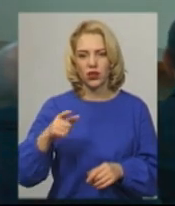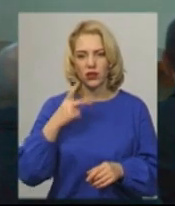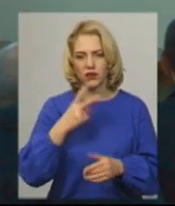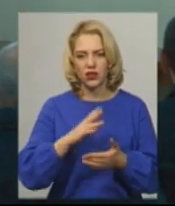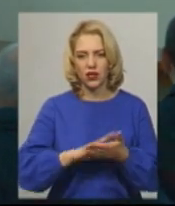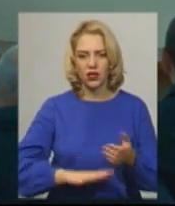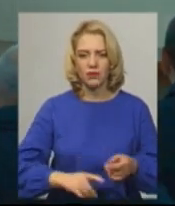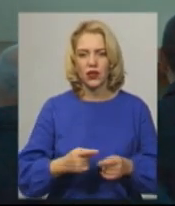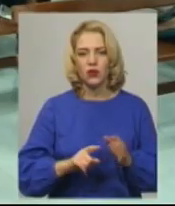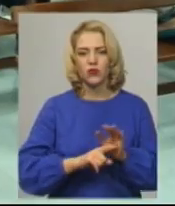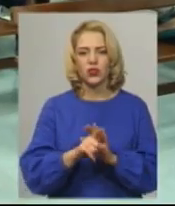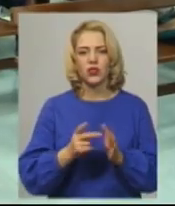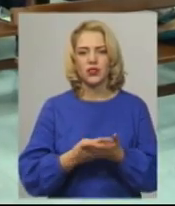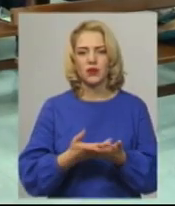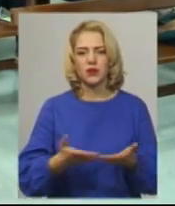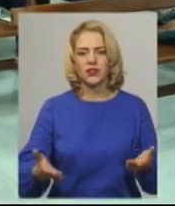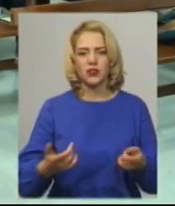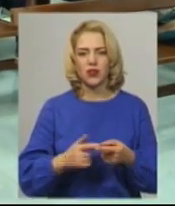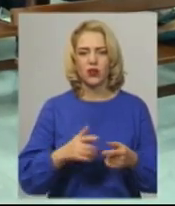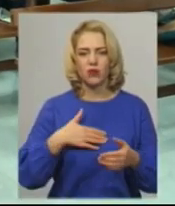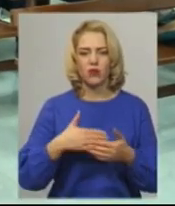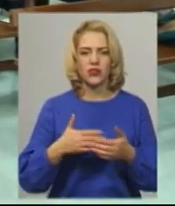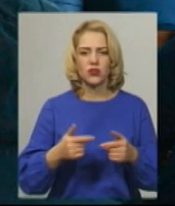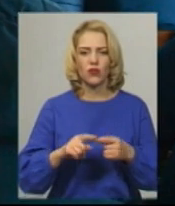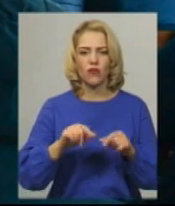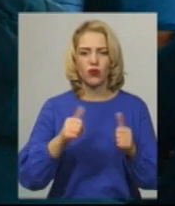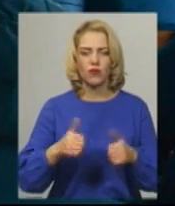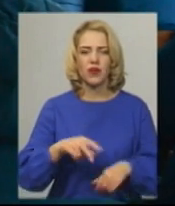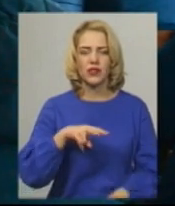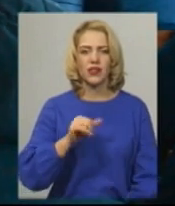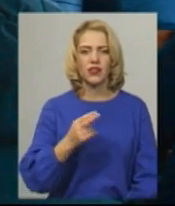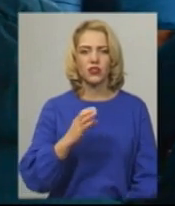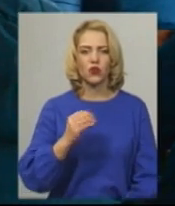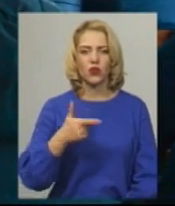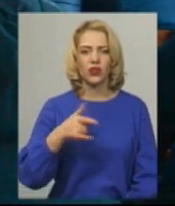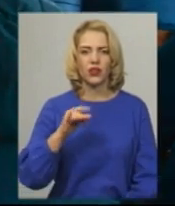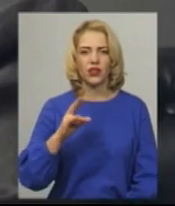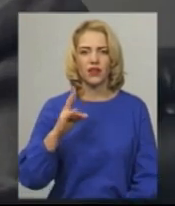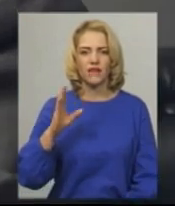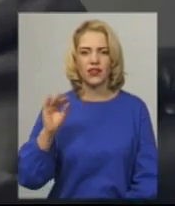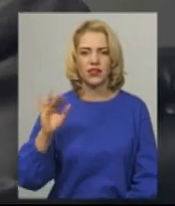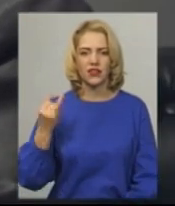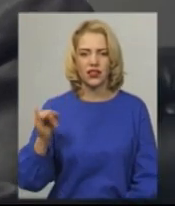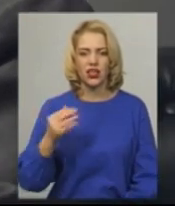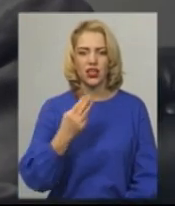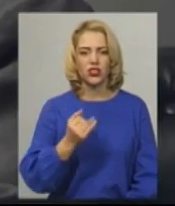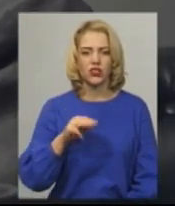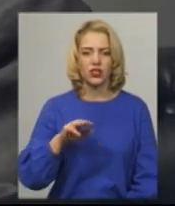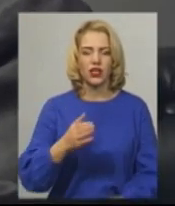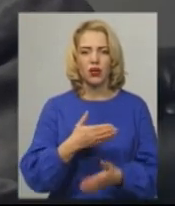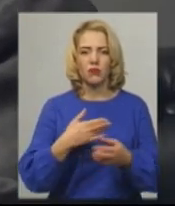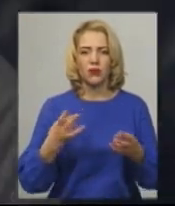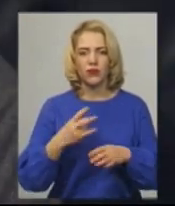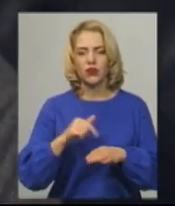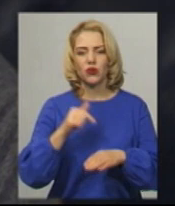Розпочалася презентація проєкту громадського формування «Лісогрнівецький щит. Странслювання. Відео. Безпеки громад». «Ми маємо реагувати на